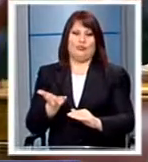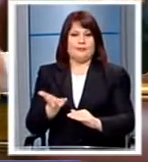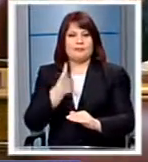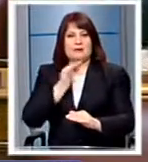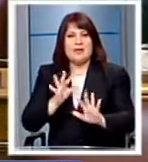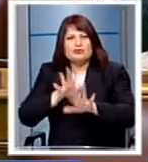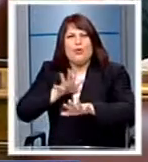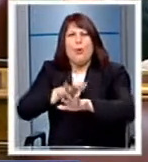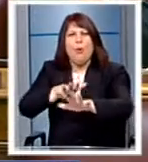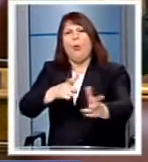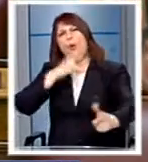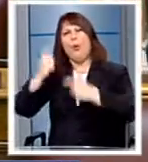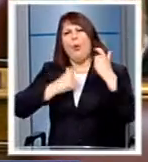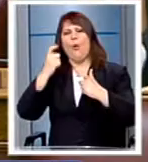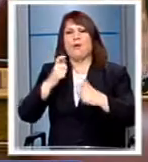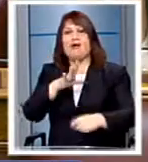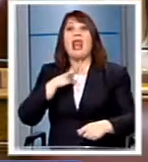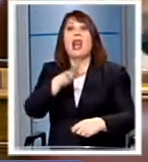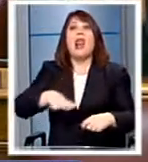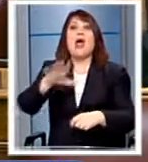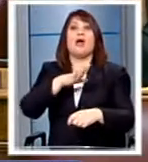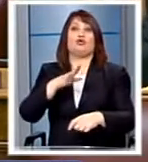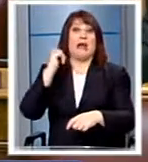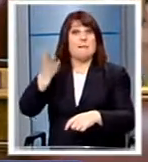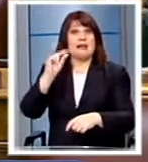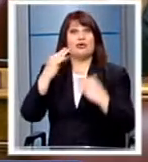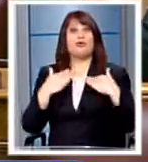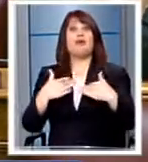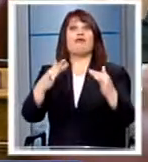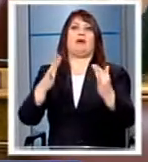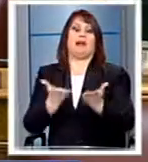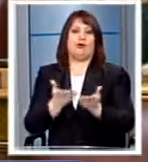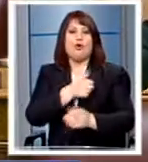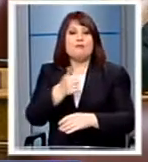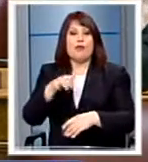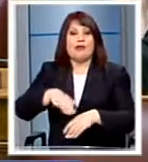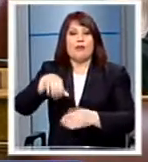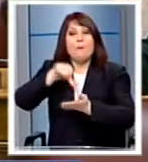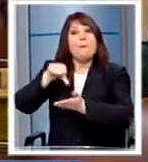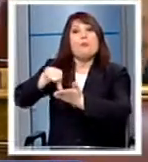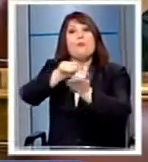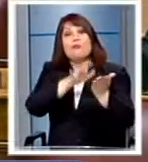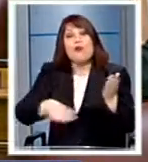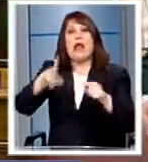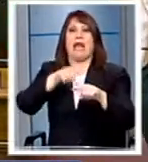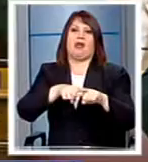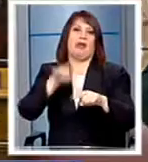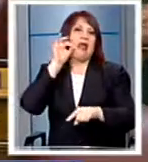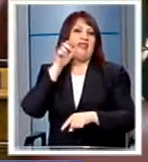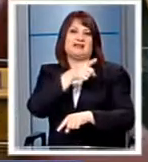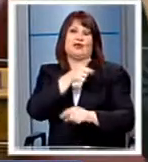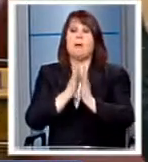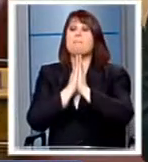συνεπαίρνει τα πάντα σήμερα έξω από τη Βουλή. Και δεν είναι μόνο εδώ, είναι σε όλες τις πόλεις Ελλάδας και στη Θεσσαλονίκη.